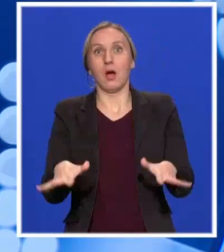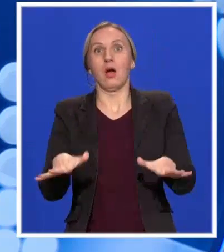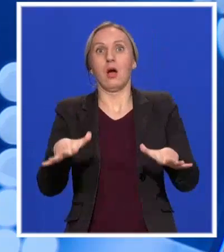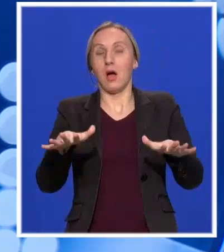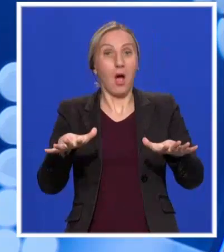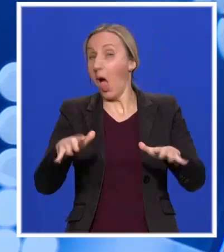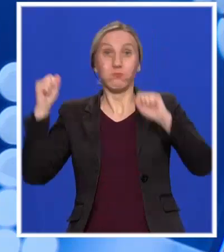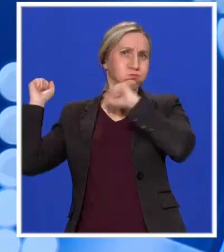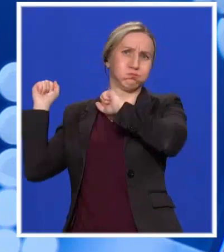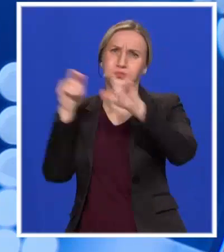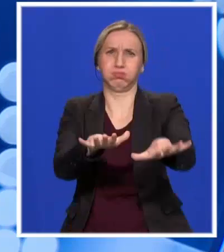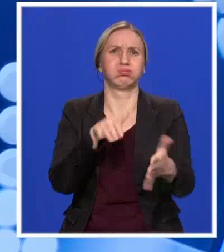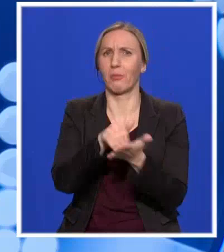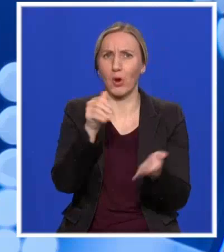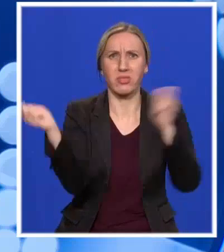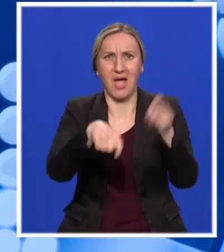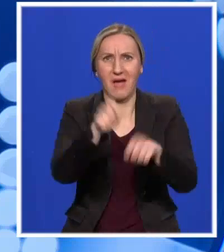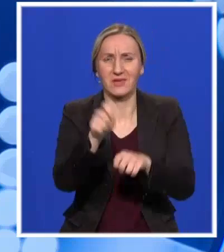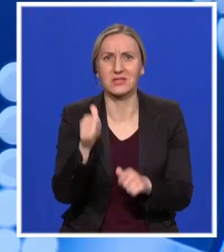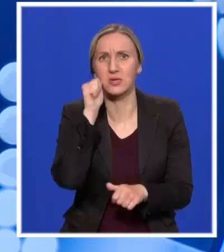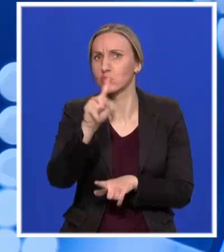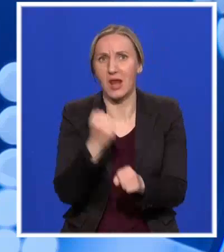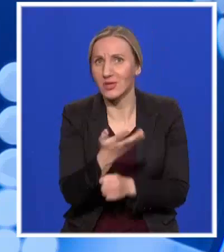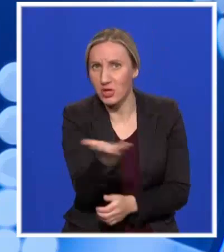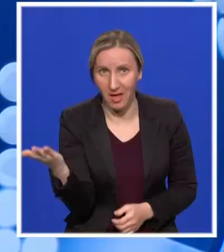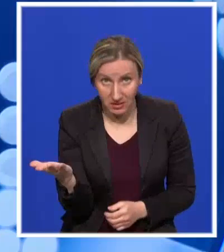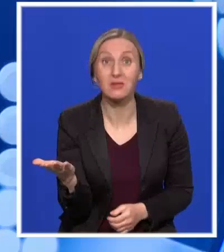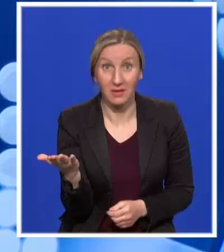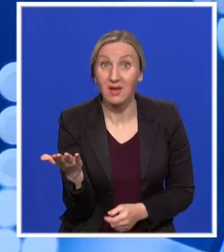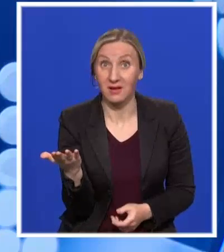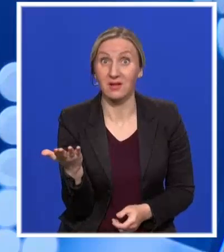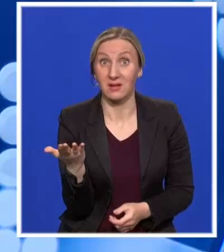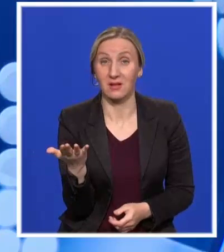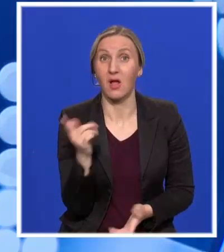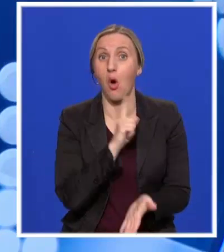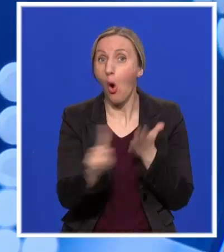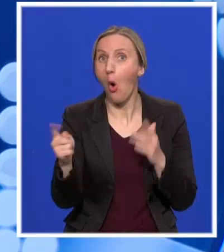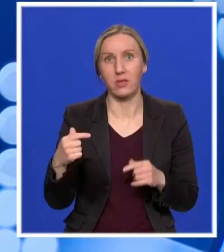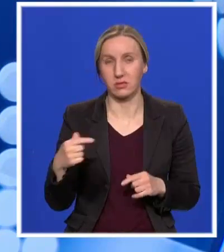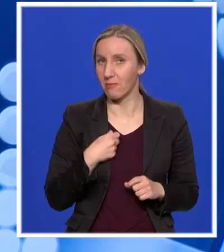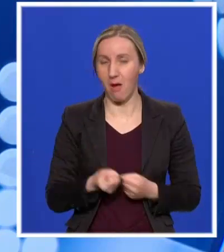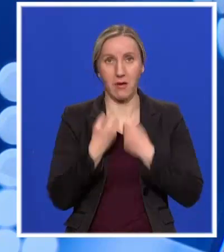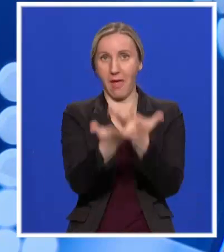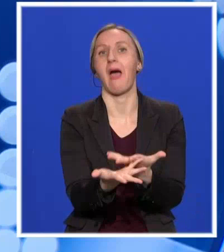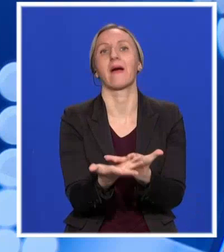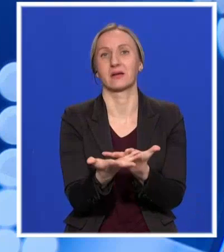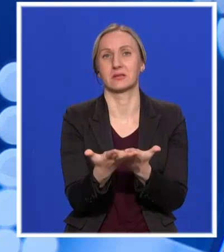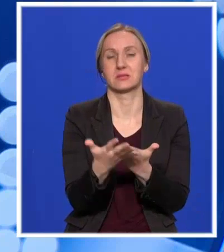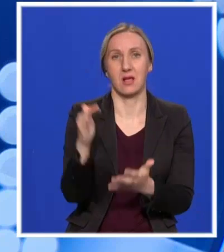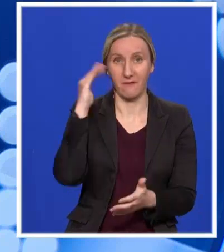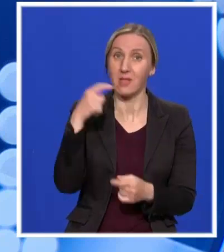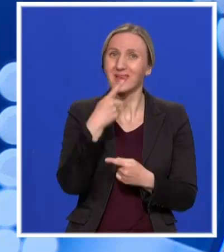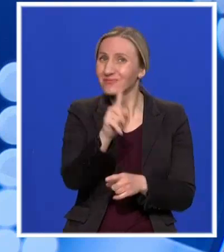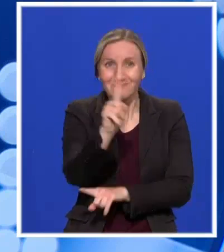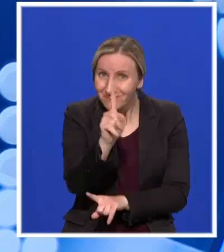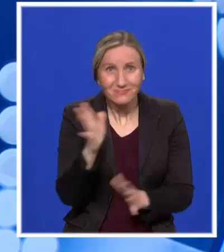stampedu u prodavnice, jer od sutra valja to neće raditi. Dakle, ja sam odmah morao da reagujem vlada Republike Srbije, zato što smo željeli da kažem